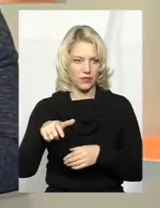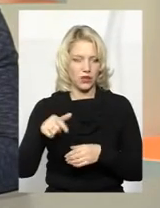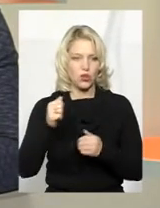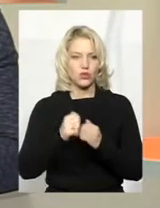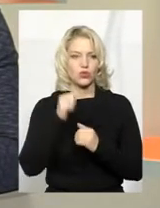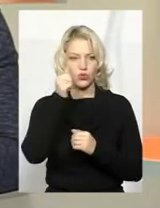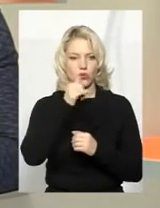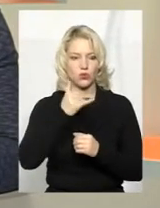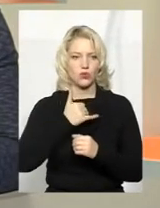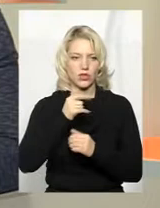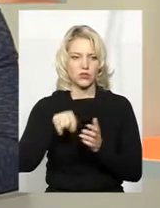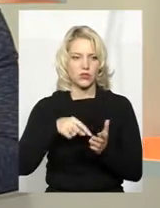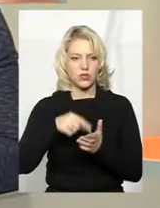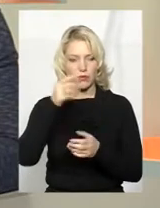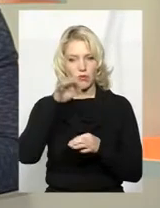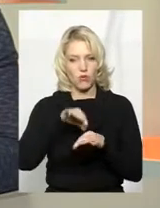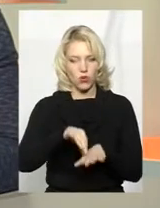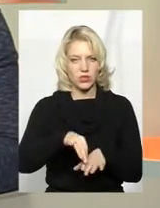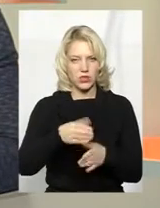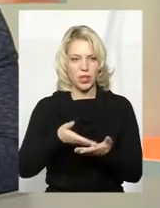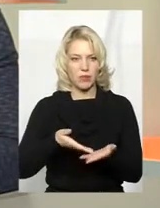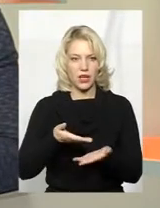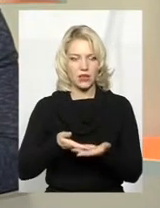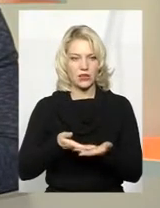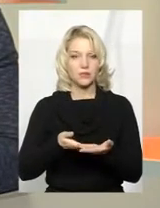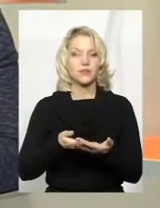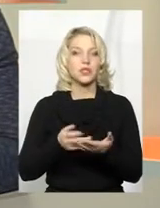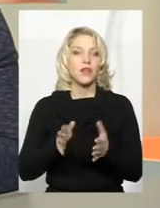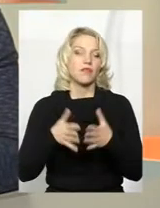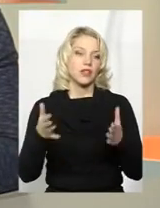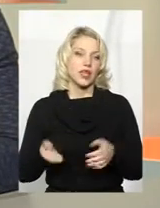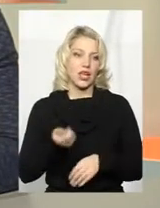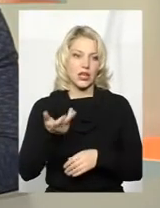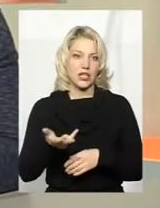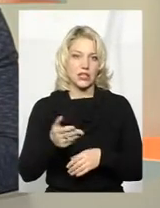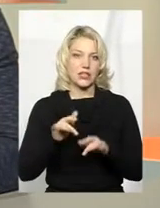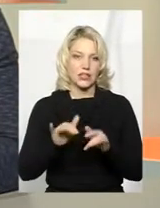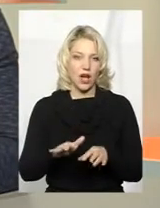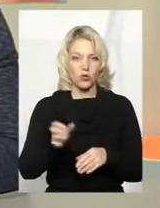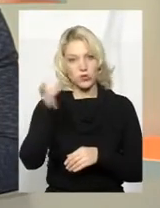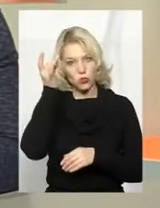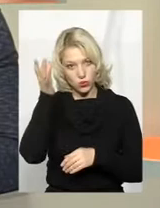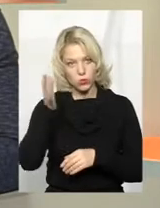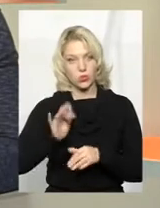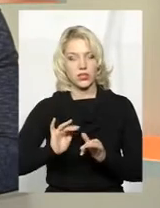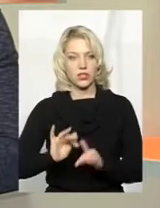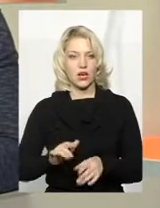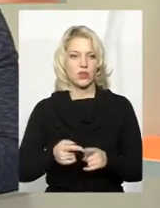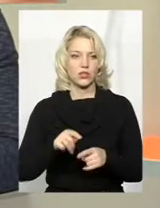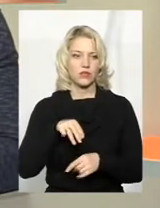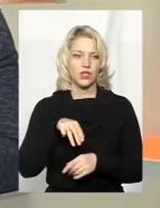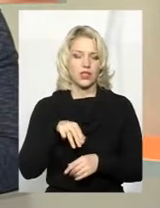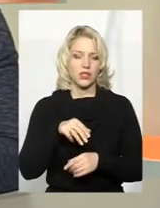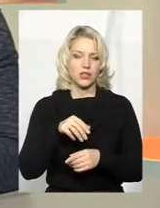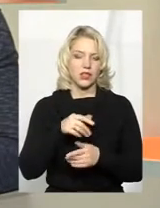Щороку в нас в місті проводиться, наприклад, дуже велика кількість заходів, культурних заходів, толок,